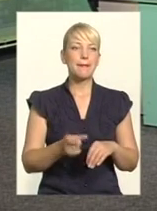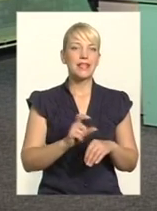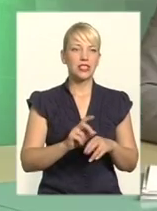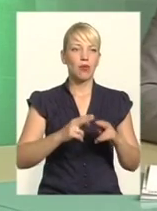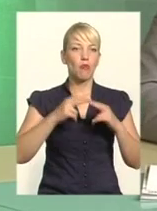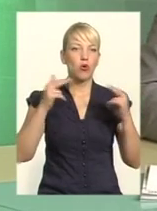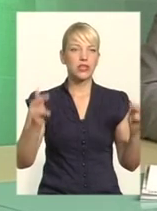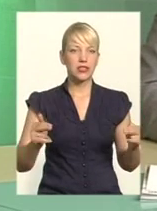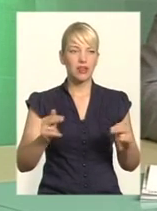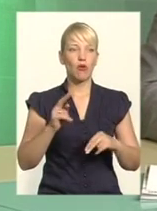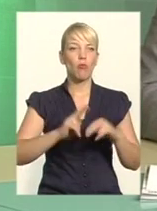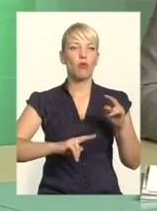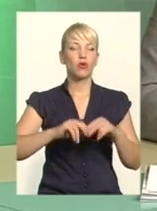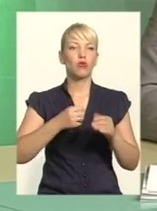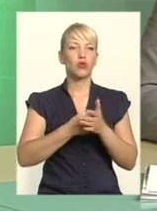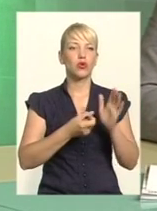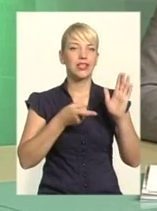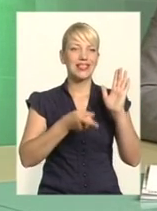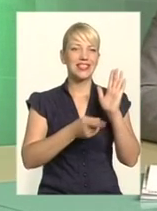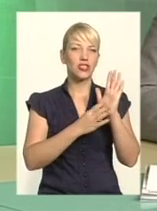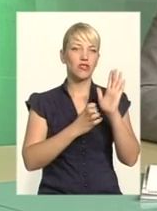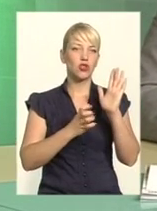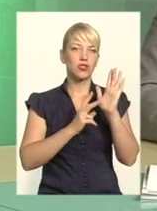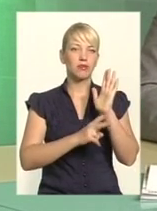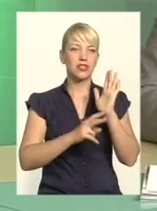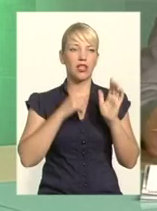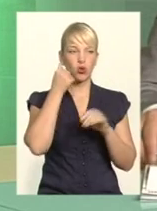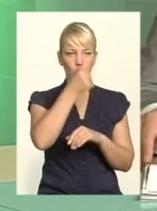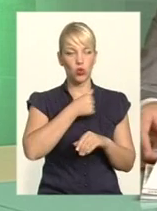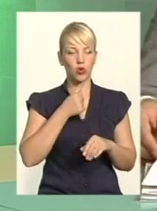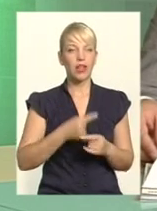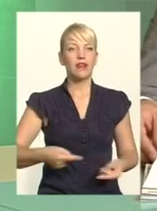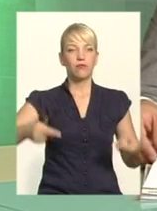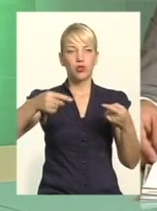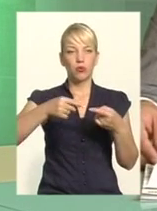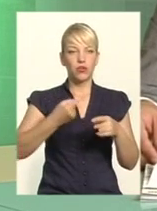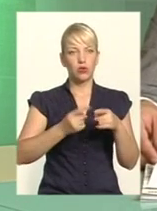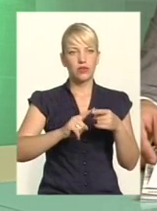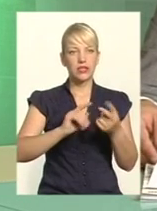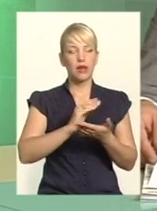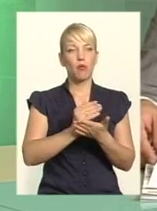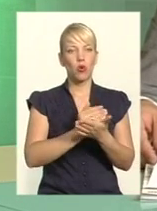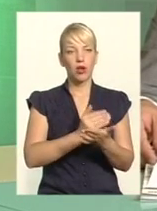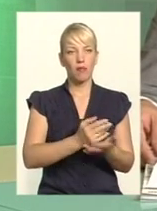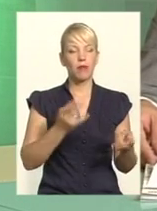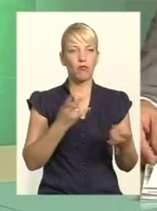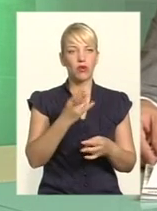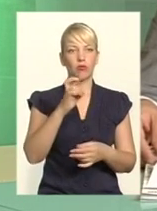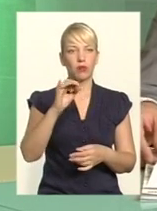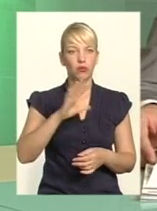побудовані до 1970 року. І, відповідно, в цій програмі мало би бути,